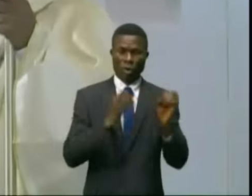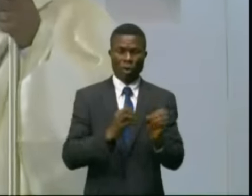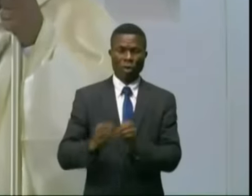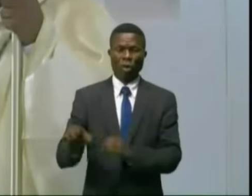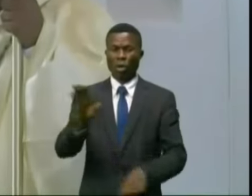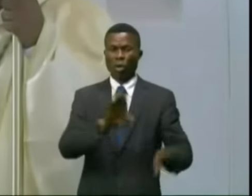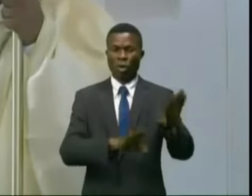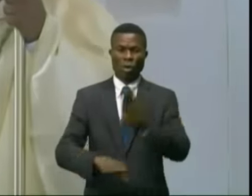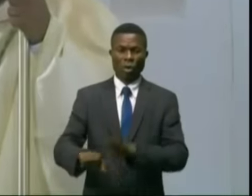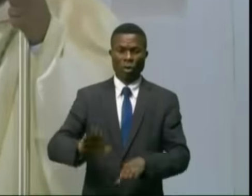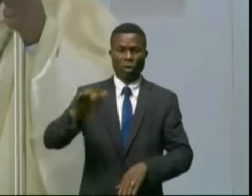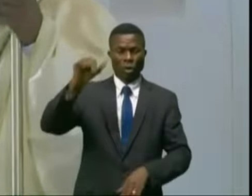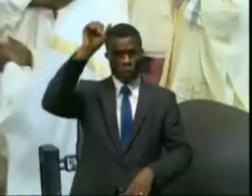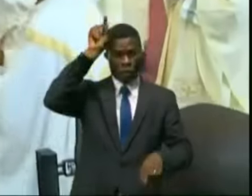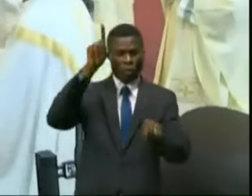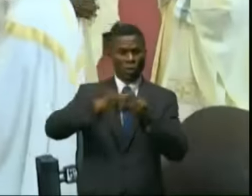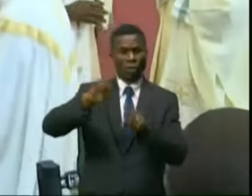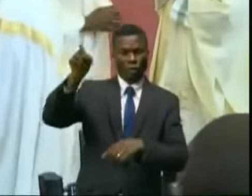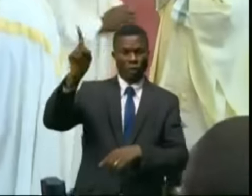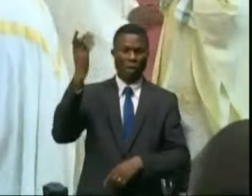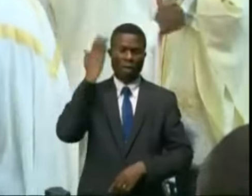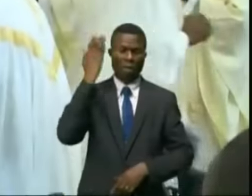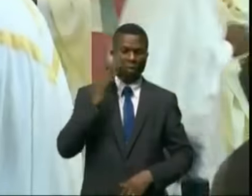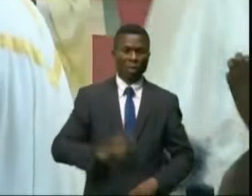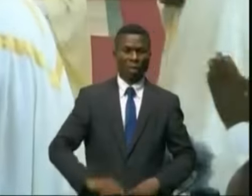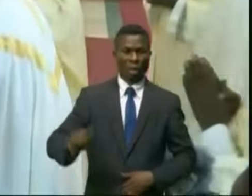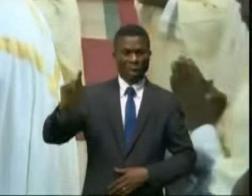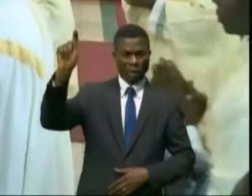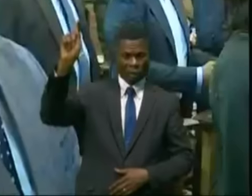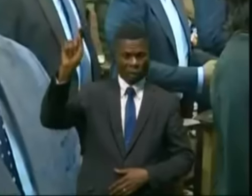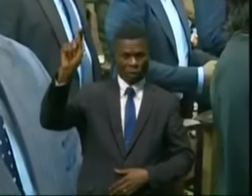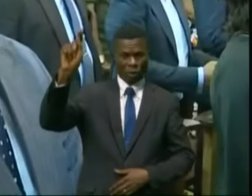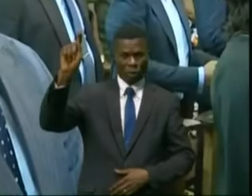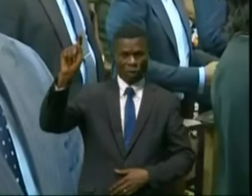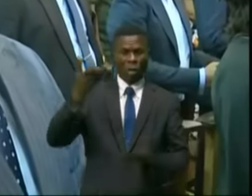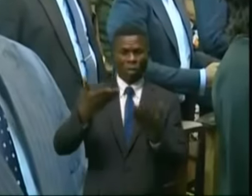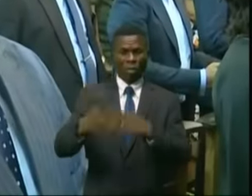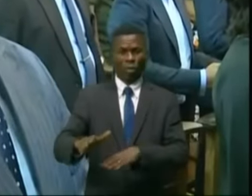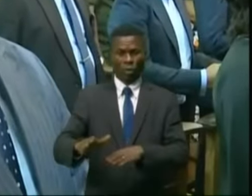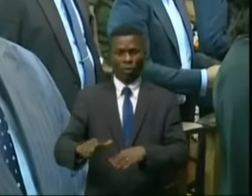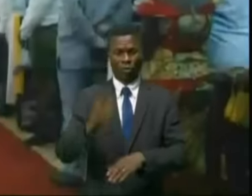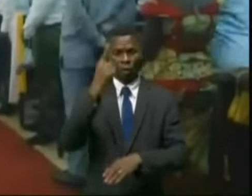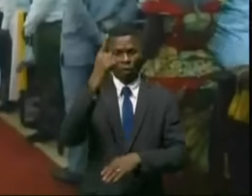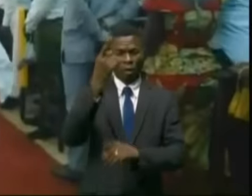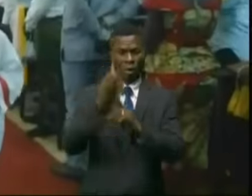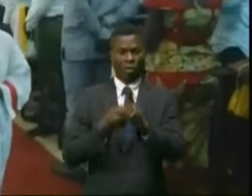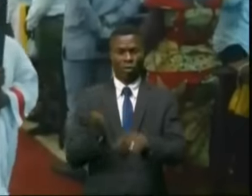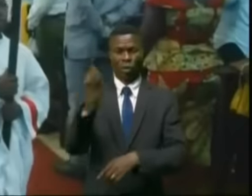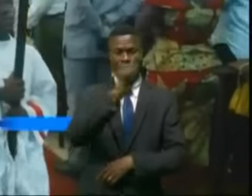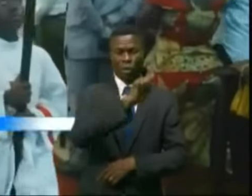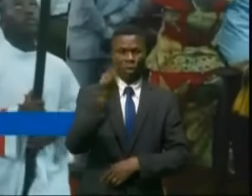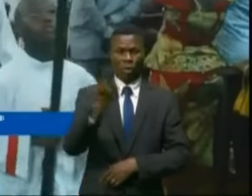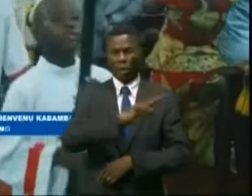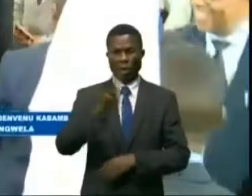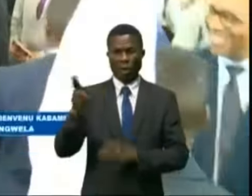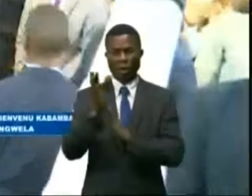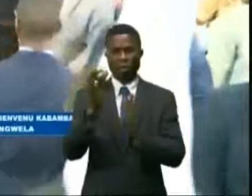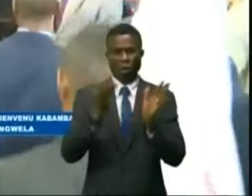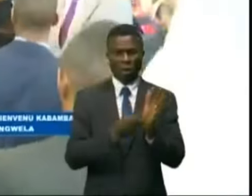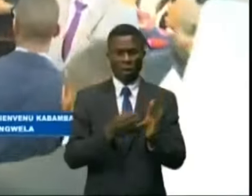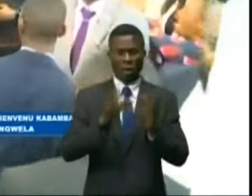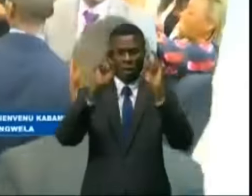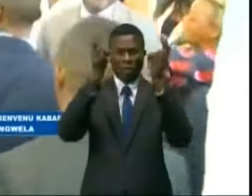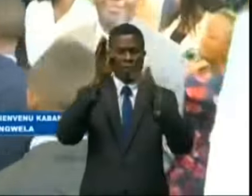les obsèques de son frère aîné, Étienne Tshiseké di Mouumba, mort le 1er février 2017 à